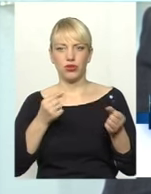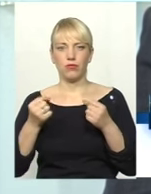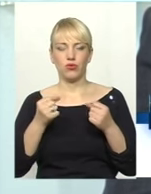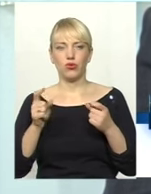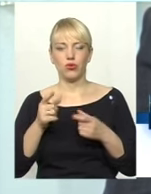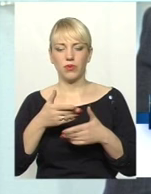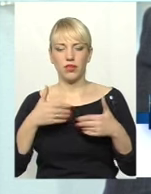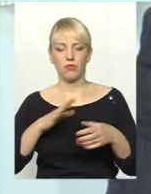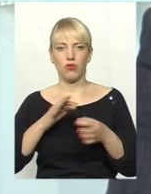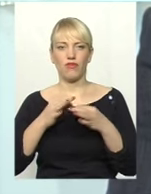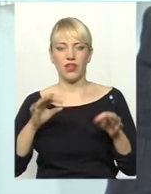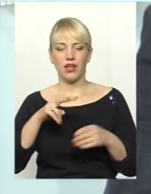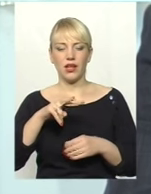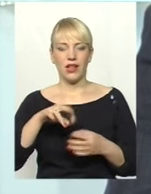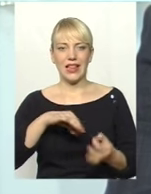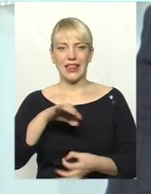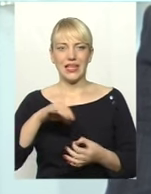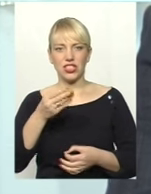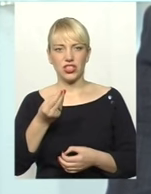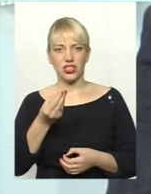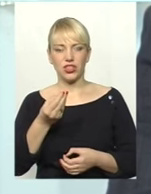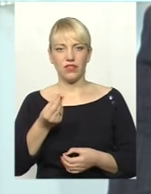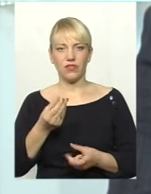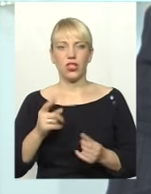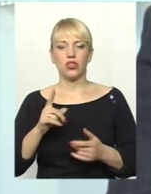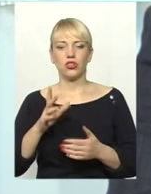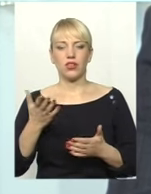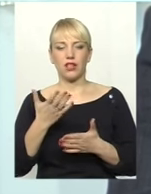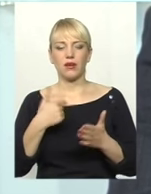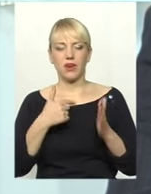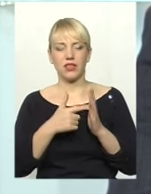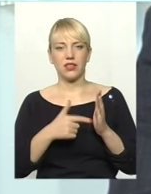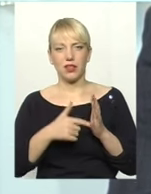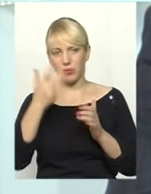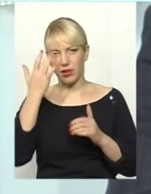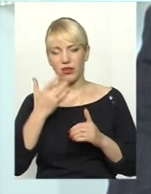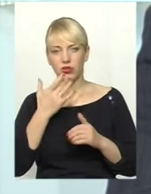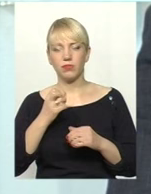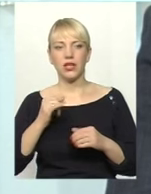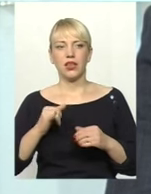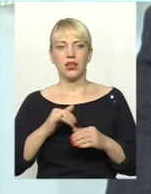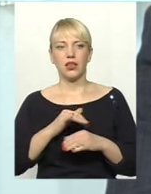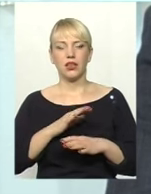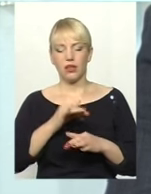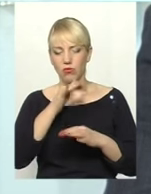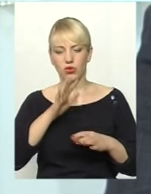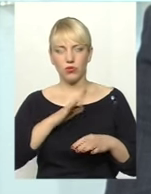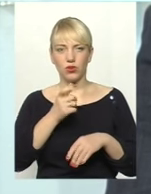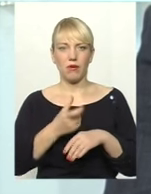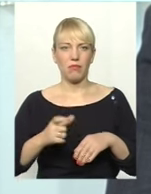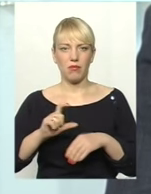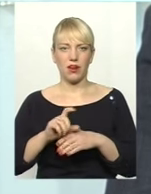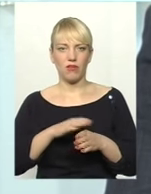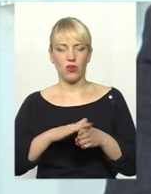Іван «Ми ділимо в літ або в кінці літа і не встигають освоїти. І, безумовно, не повинно бути перереконання. Моє